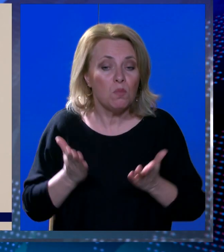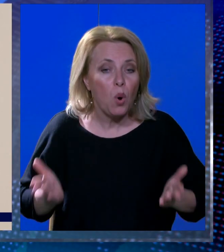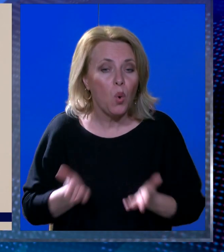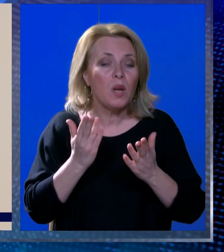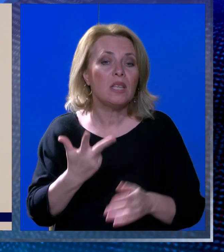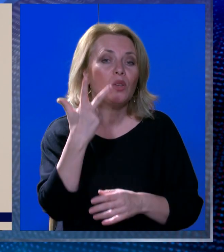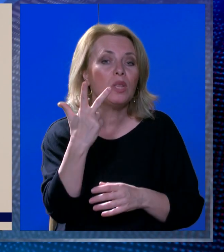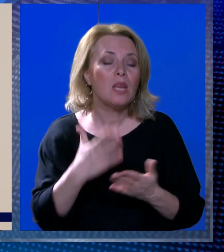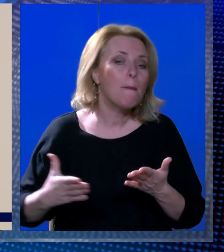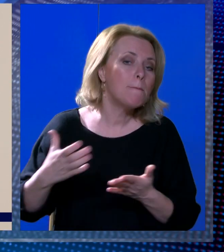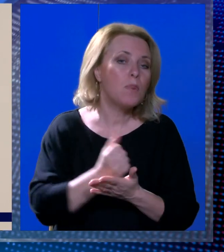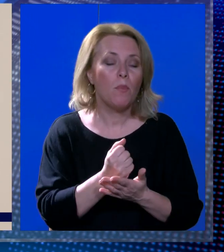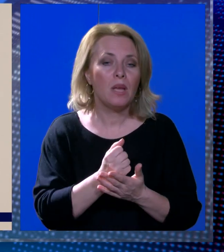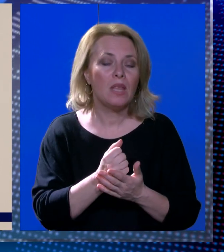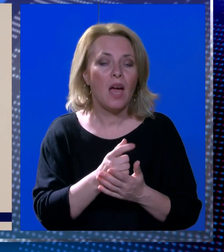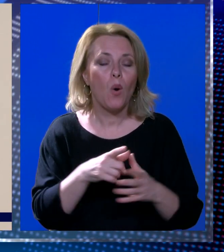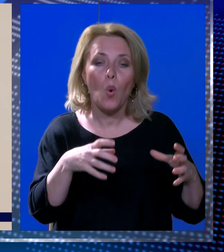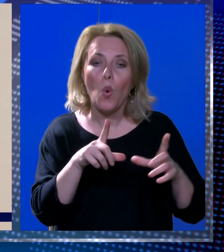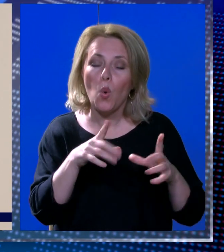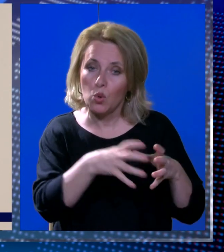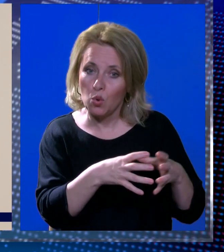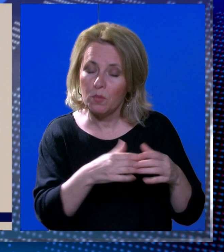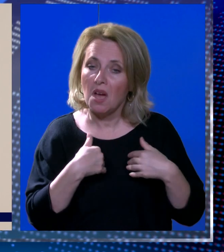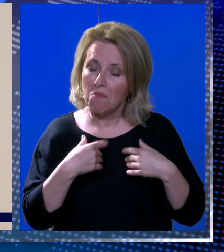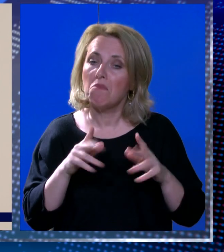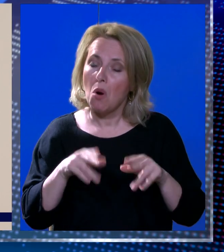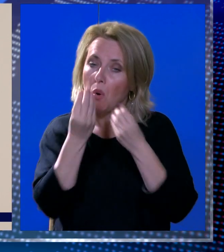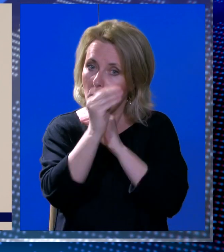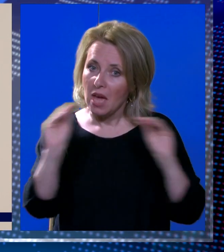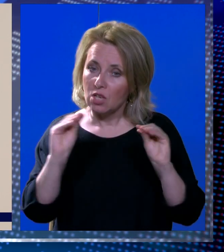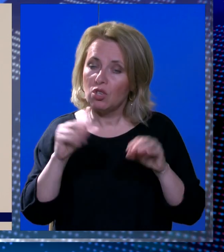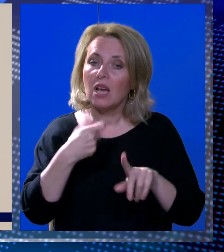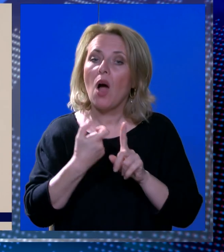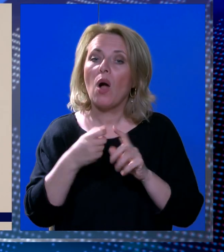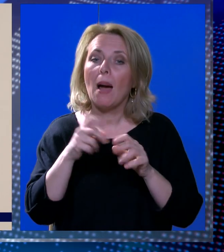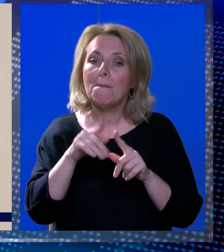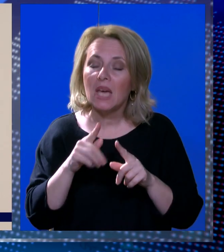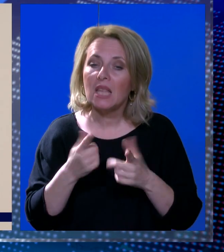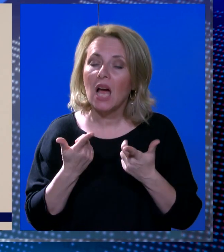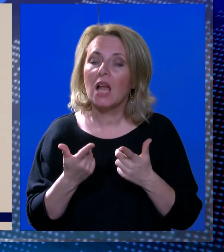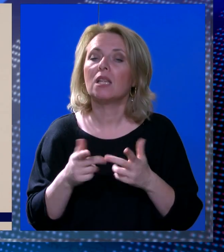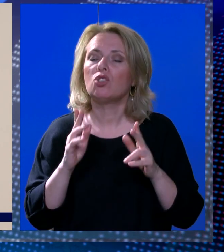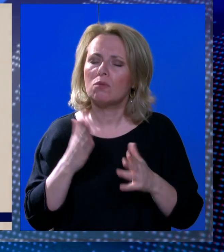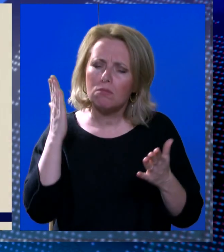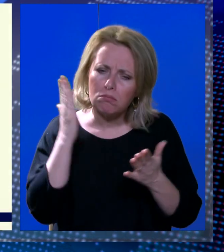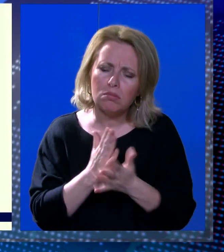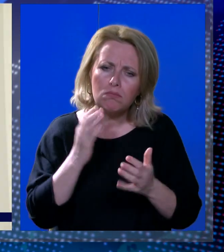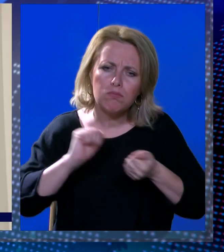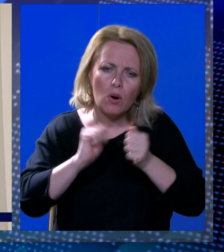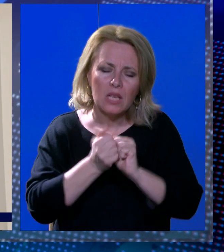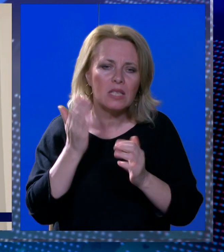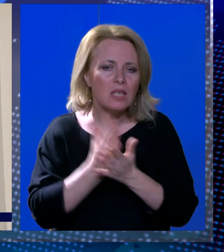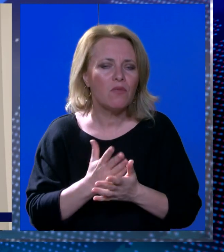tri pobjede u grupi. Ja ono što mogu obećati kao kapeta mev prezentacija je da ćemo se mi stvarno baciti za svaku loptu.